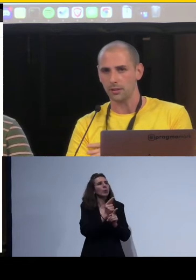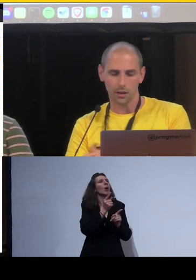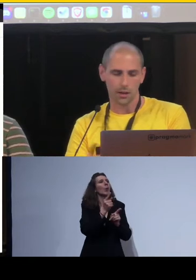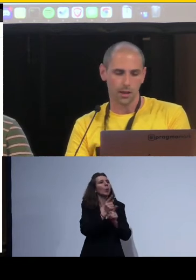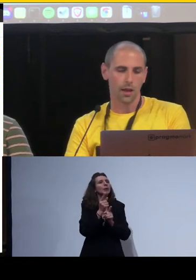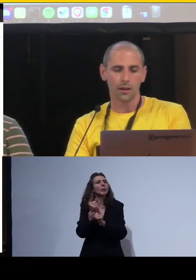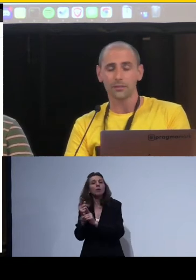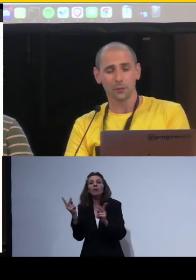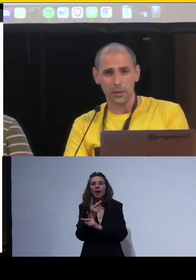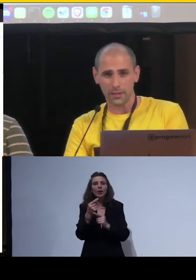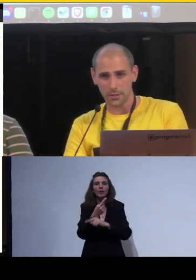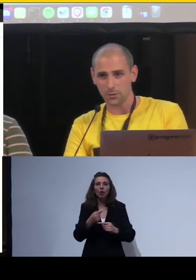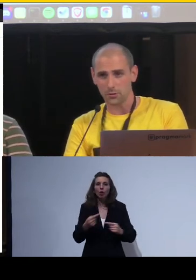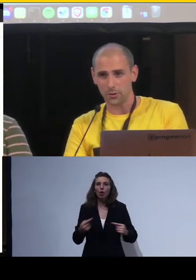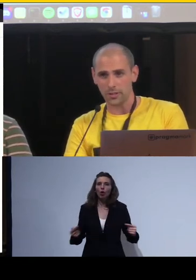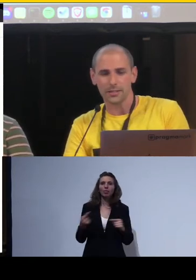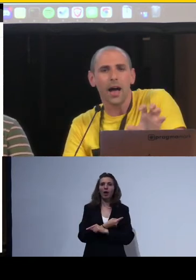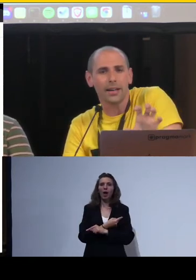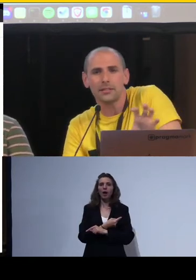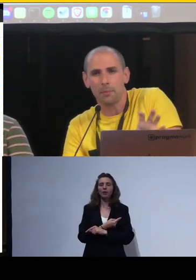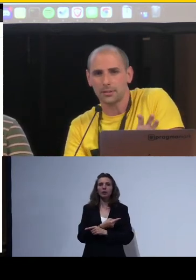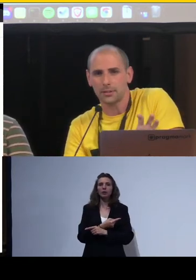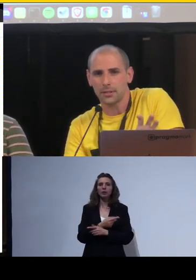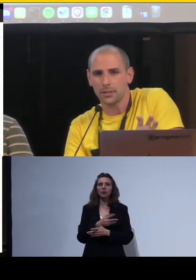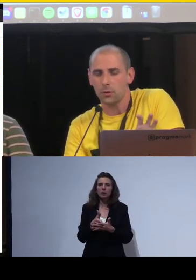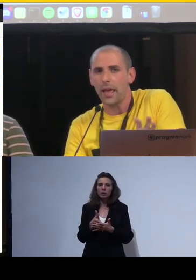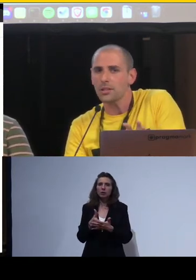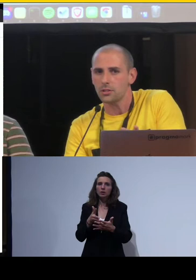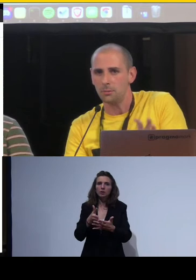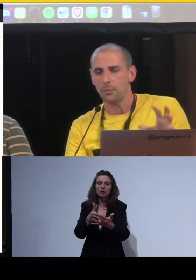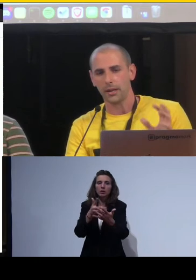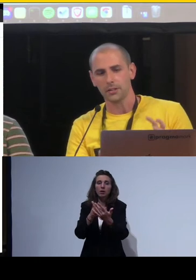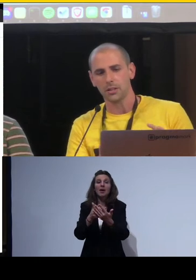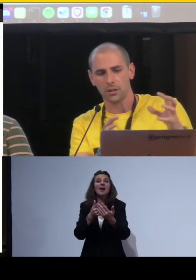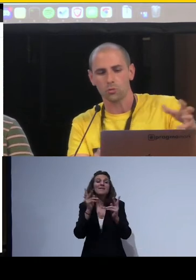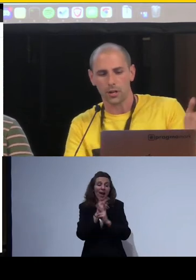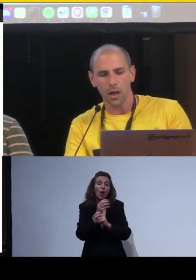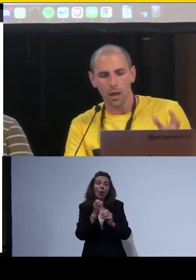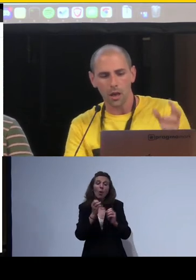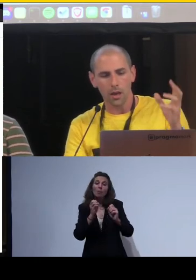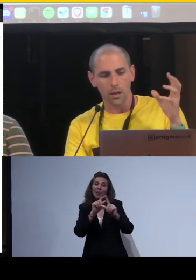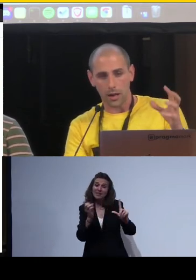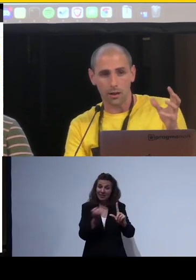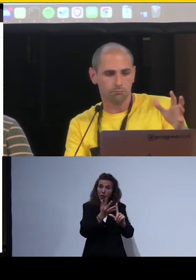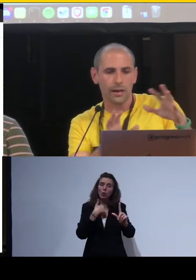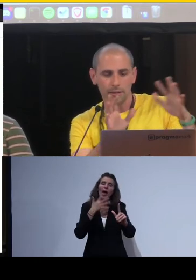usa screen reader dal fruire della presentazione stessa, anche se in sé la presentazione è accessibile, perché se si riesce a raggiungere